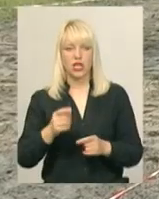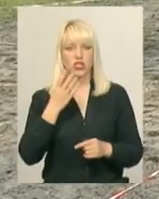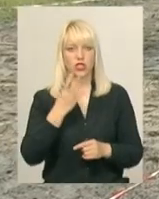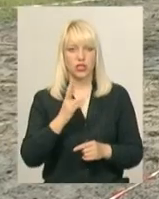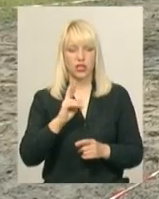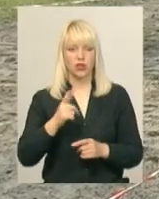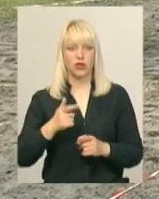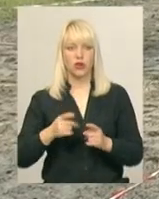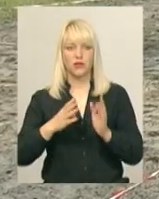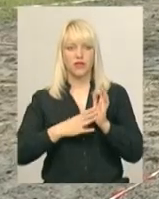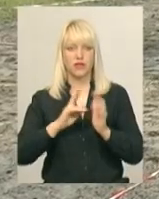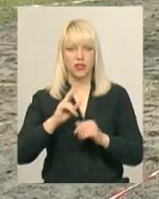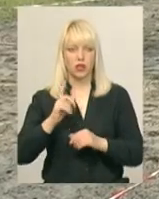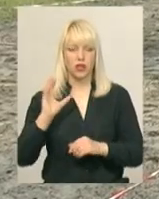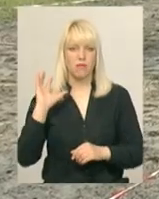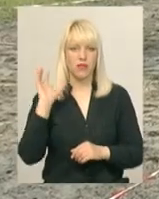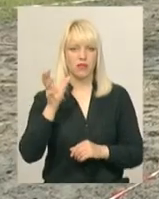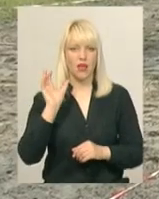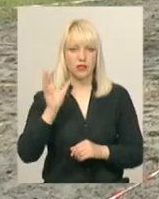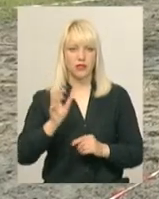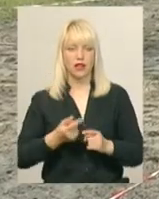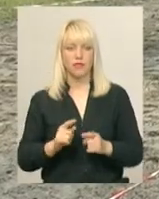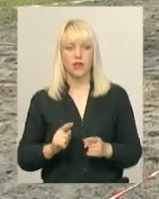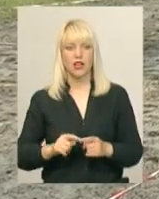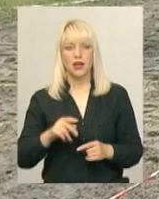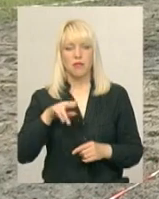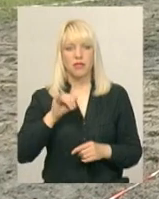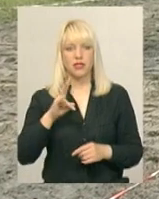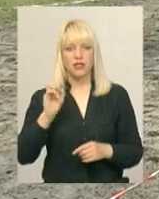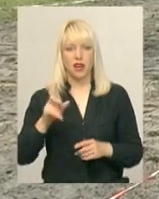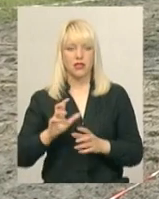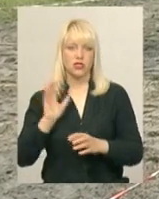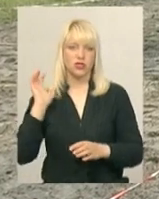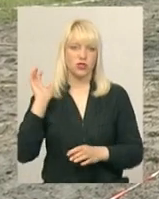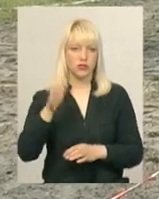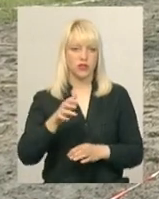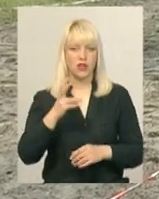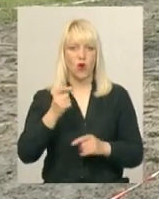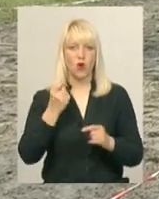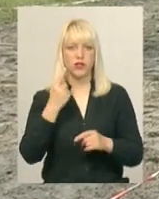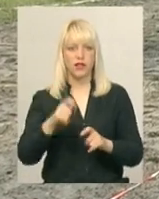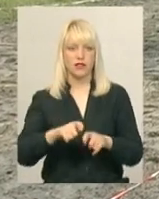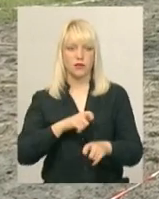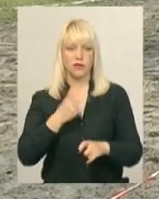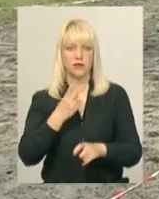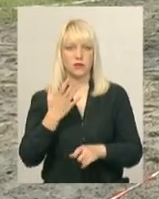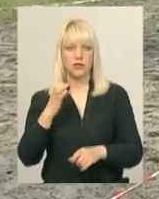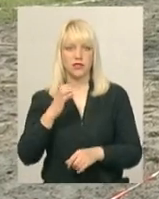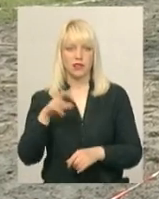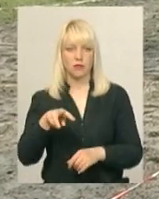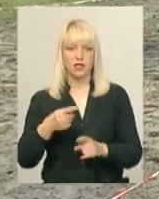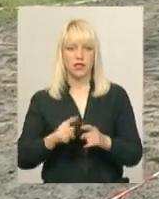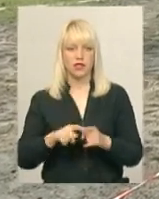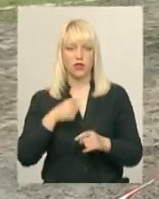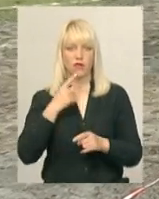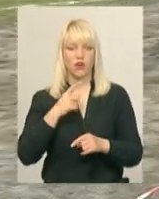Лідировав тут кам'янчанин Олександр Пінтак. Він у другій спробі штовхнув 7-кілограмове ядро на 11 метрів 25 сантиметрів. Це,